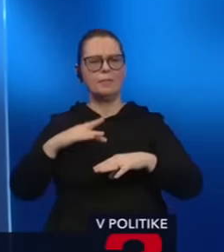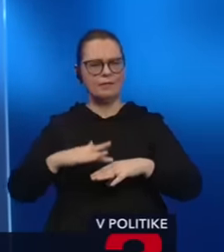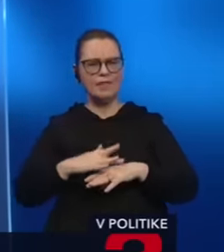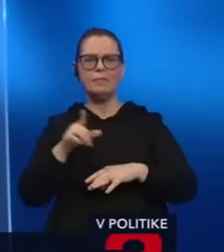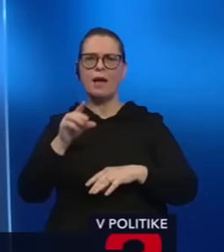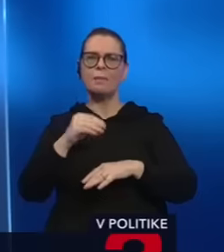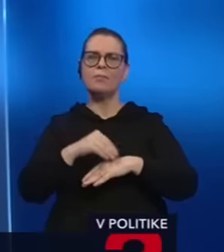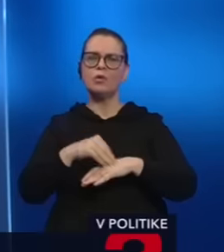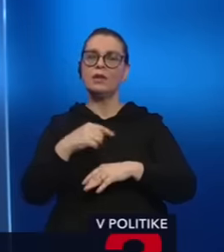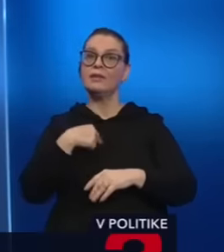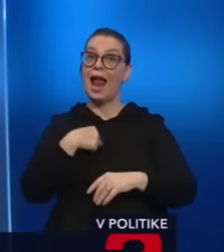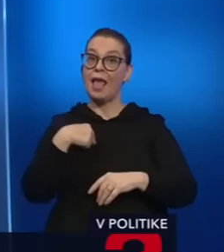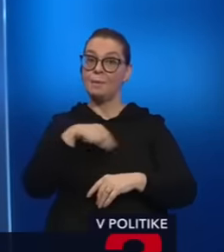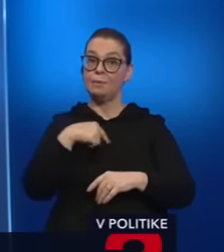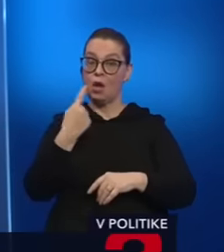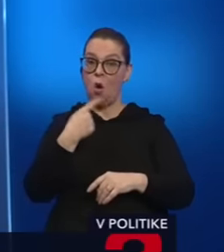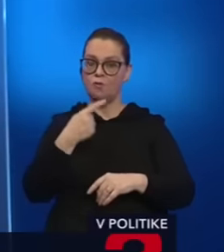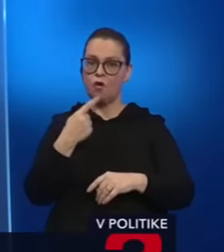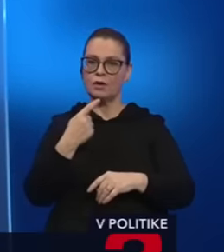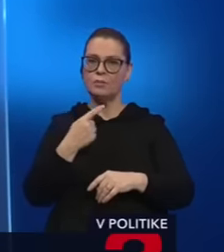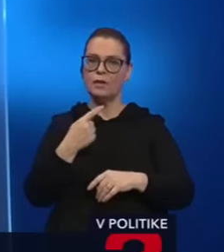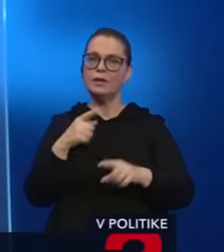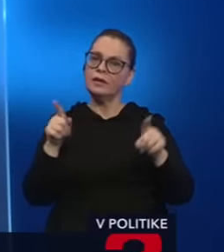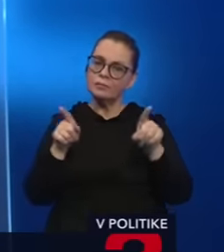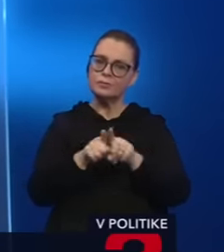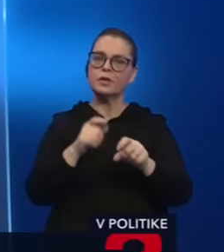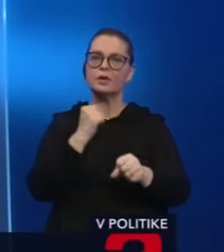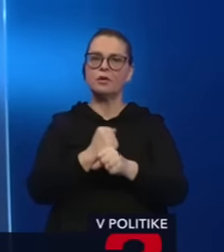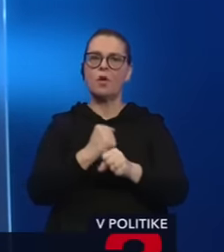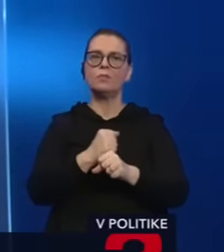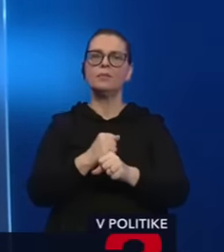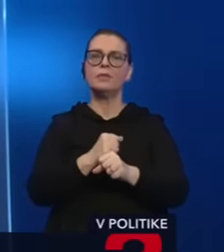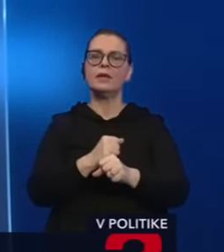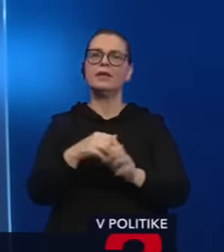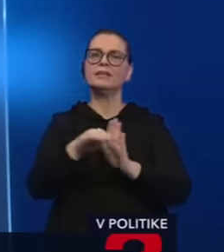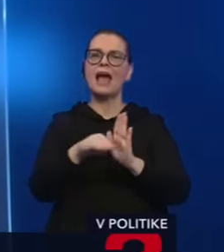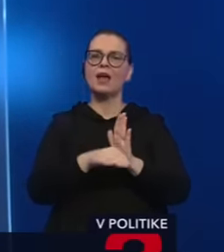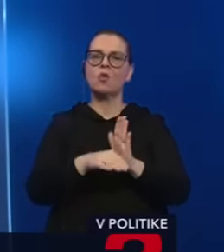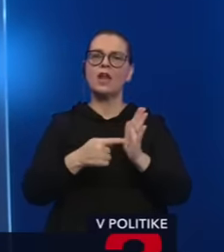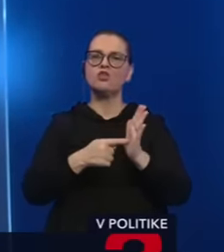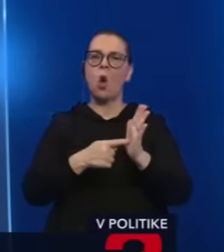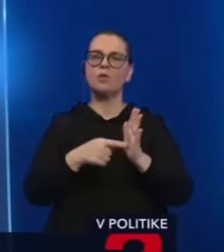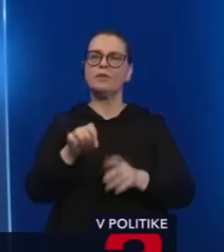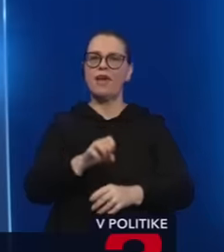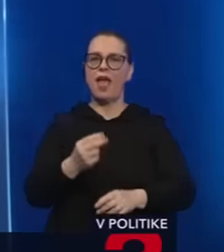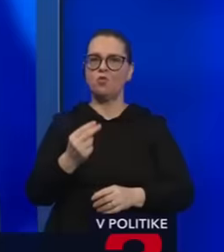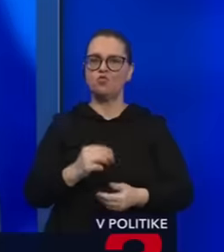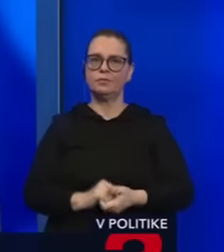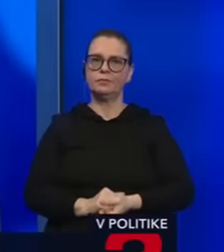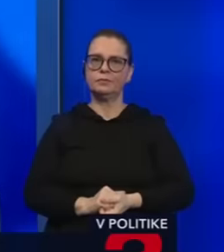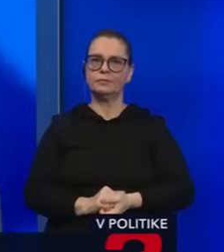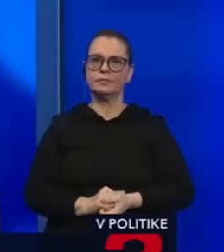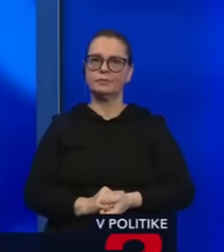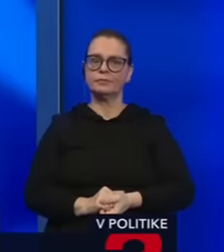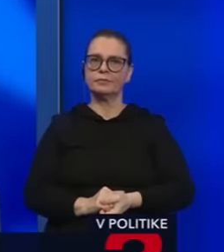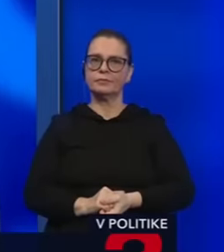podnety, ale tvrdíme, hybme sa v štandardných zákonných normách, ktoré sú v Európskej únie. Mám sa celá šipoš? No tak poďme